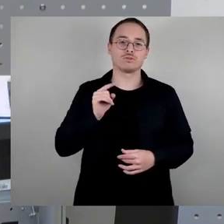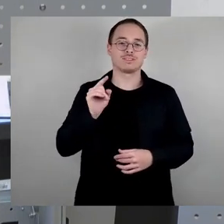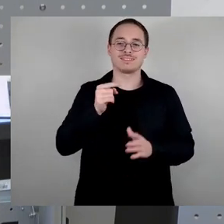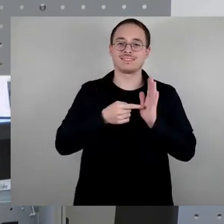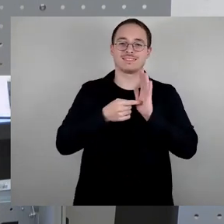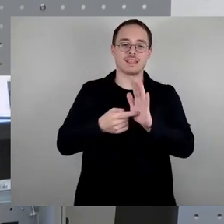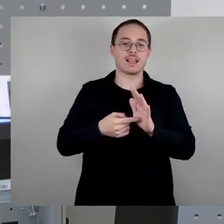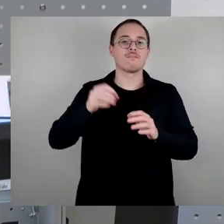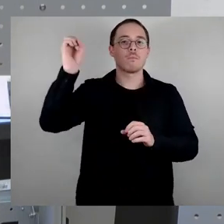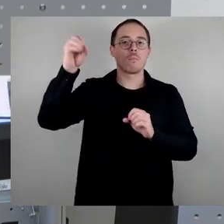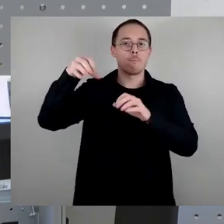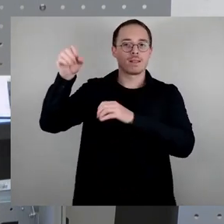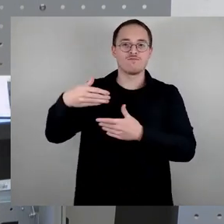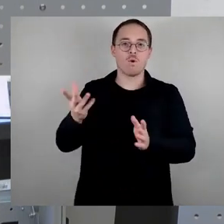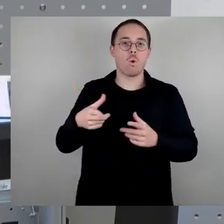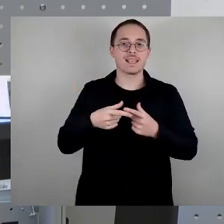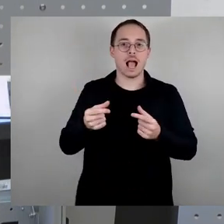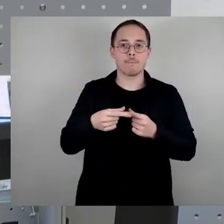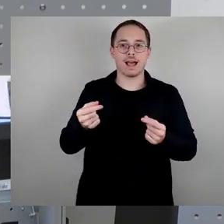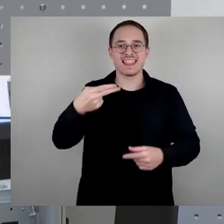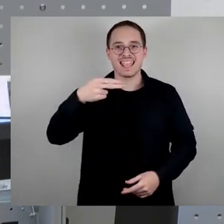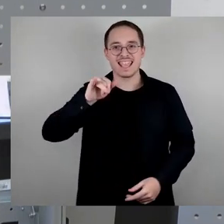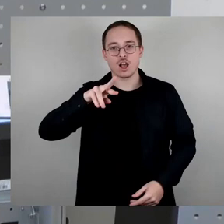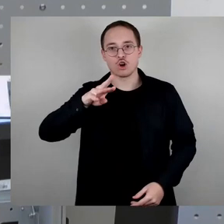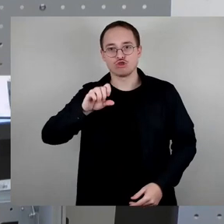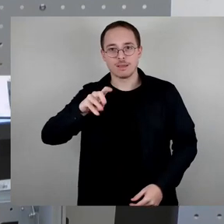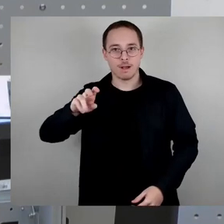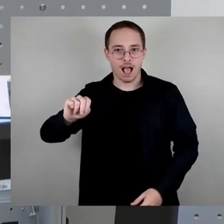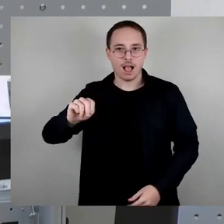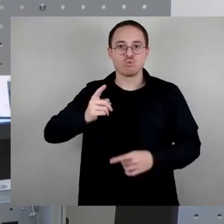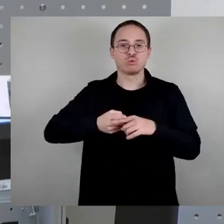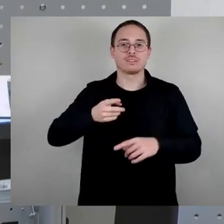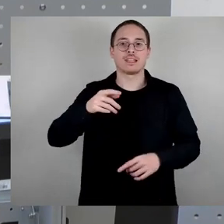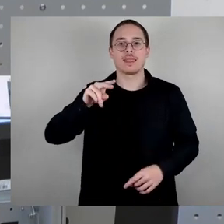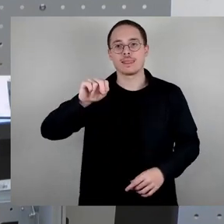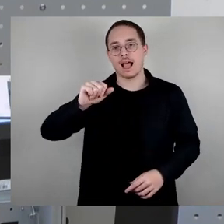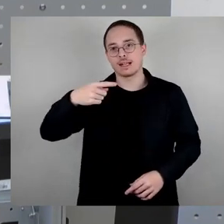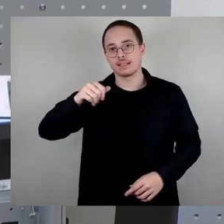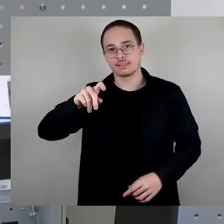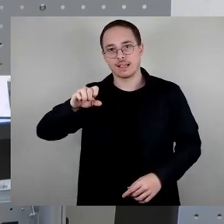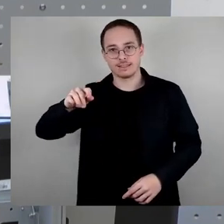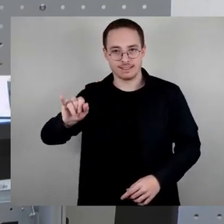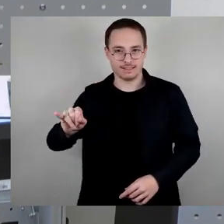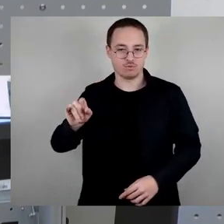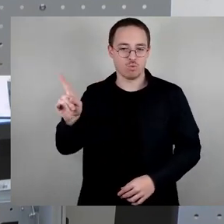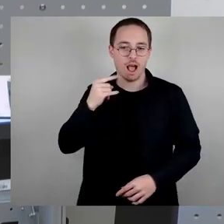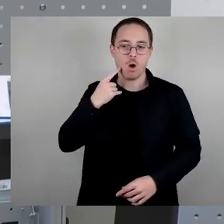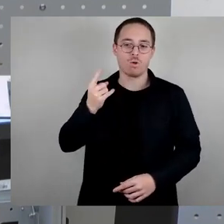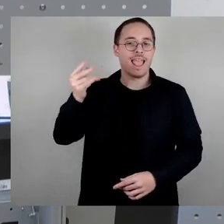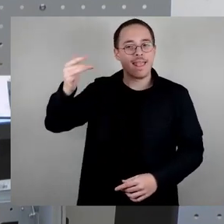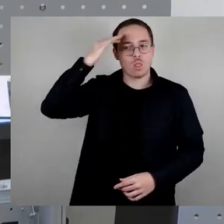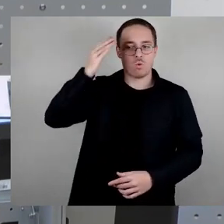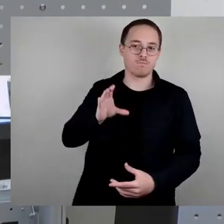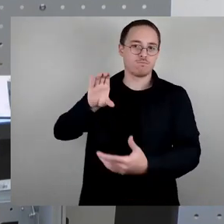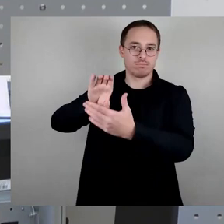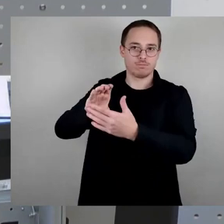fordern wir die Errichtung einer würdigen Interimslösung, die das unsensible Verwaltungshandeln im Kontext Erinnerungsschleifen zu